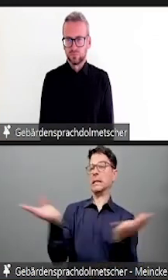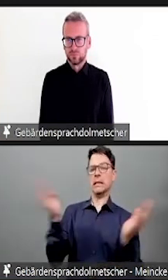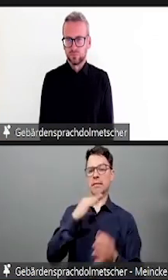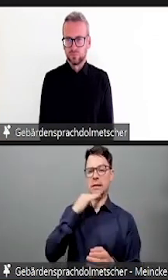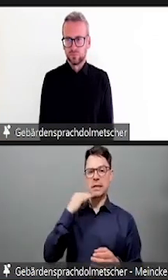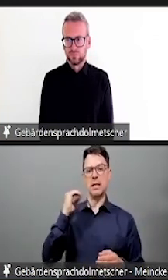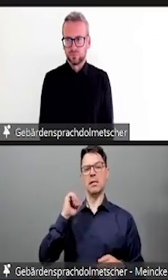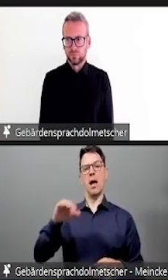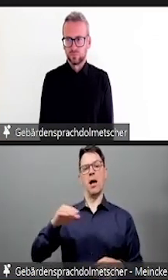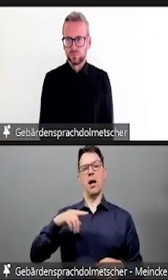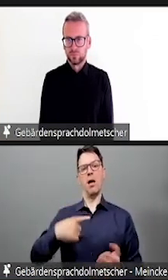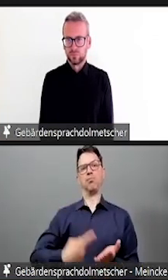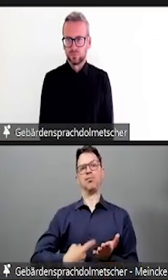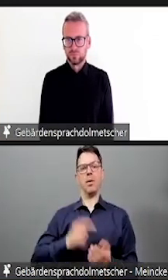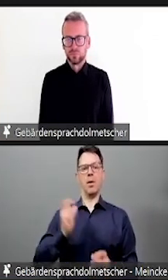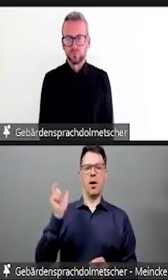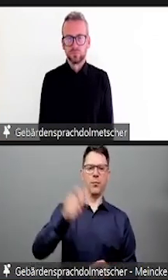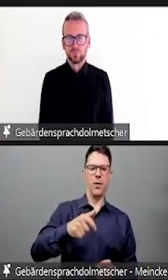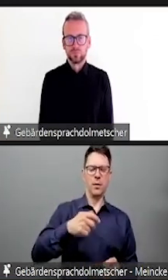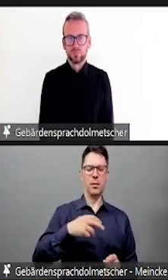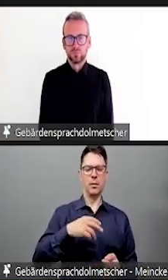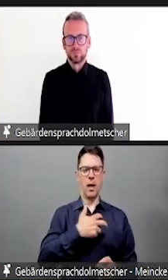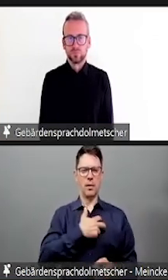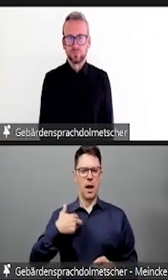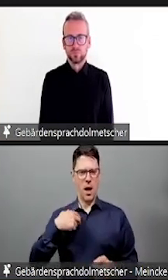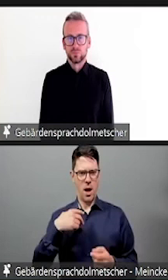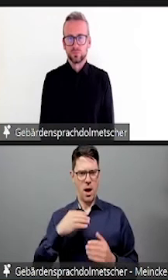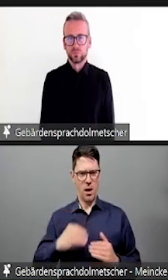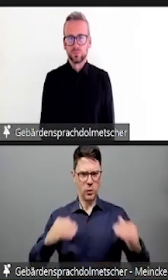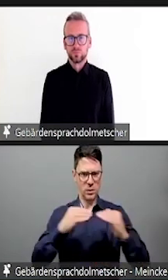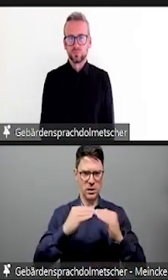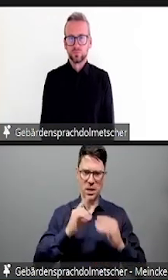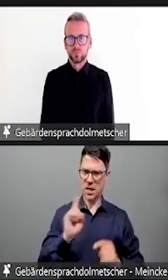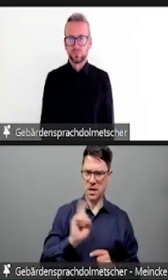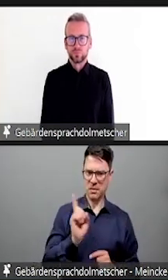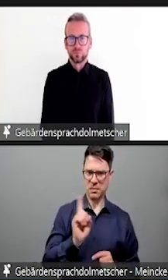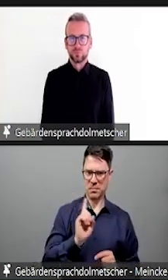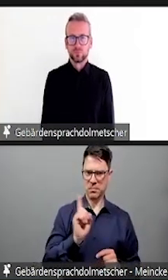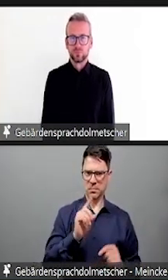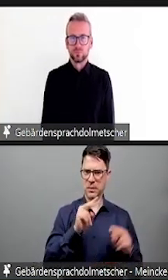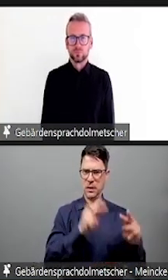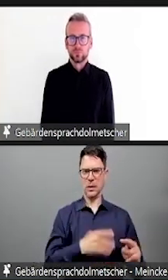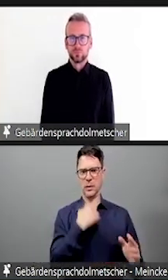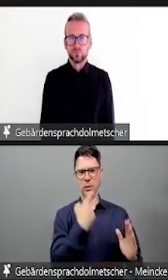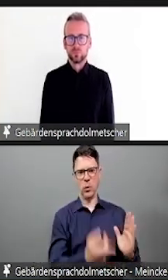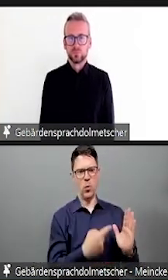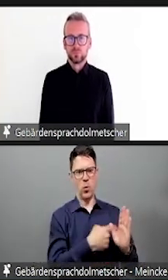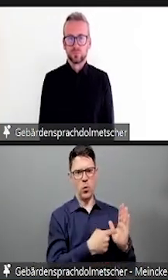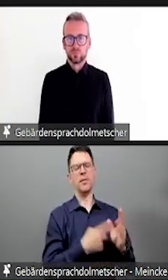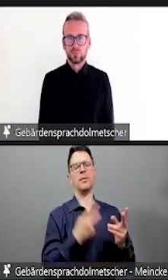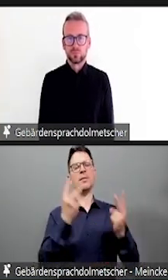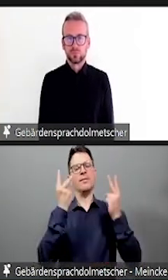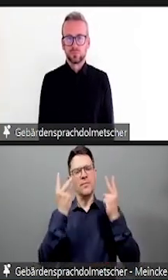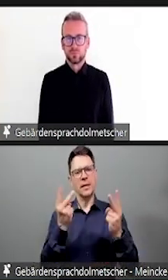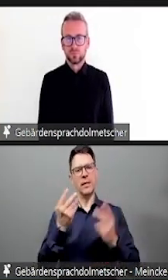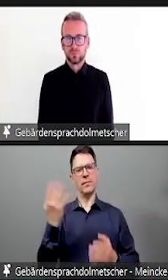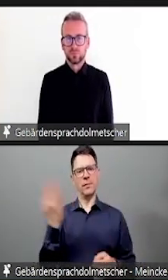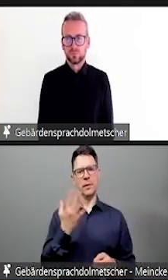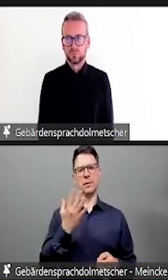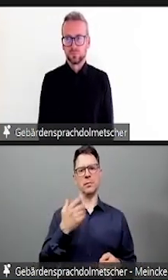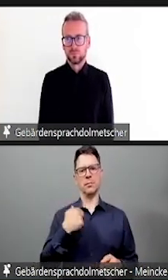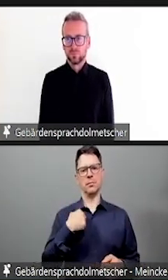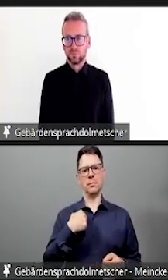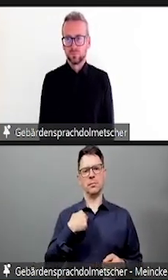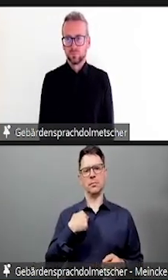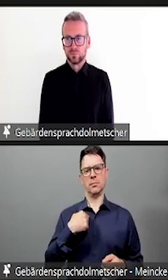Zunächst ist wichtig, dass man sich jeden Einzelfall anguckt und nicht pauschal sagt, ach, jemand, Konzentrationsstörungen hat, kriegt gar keinen